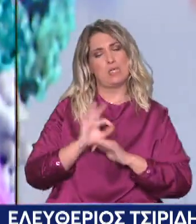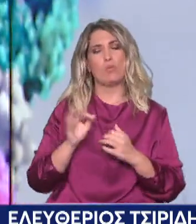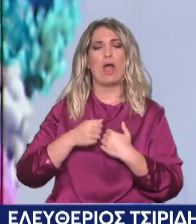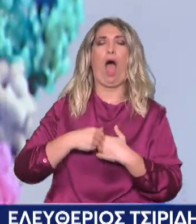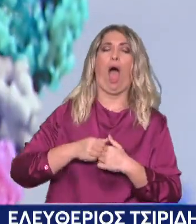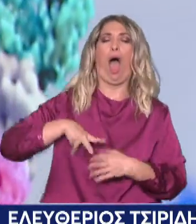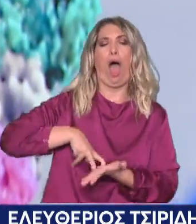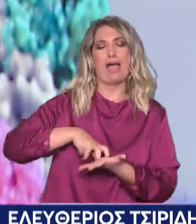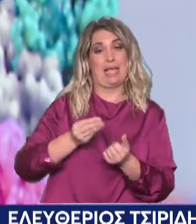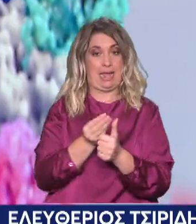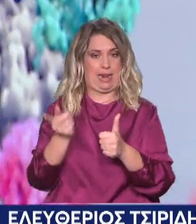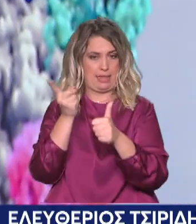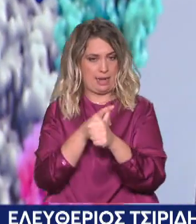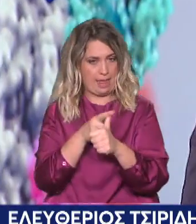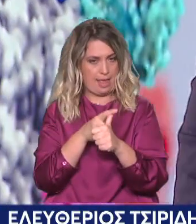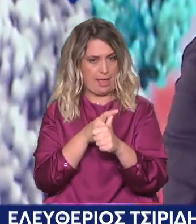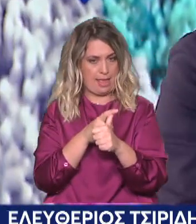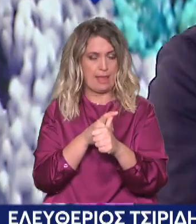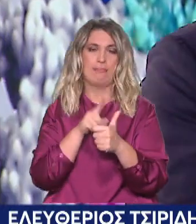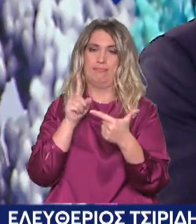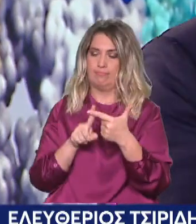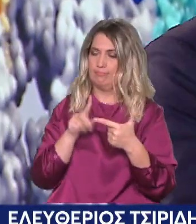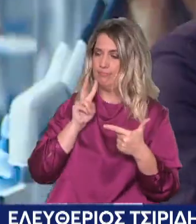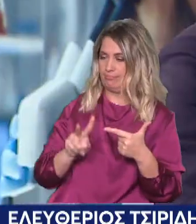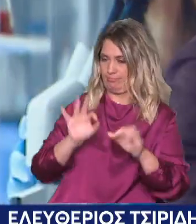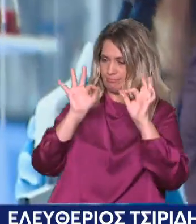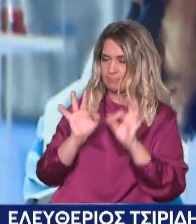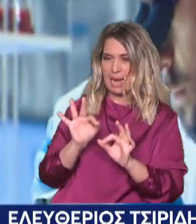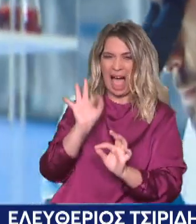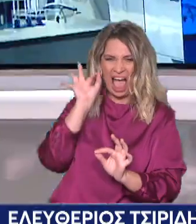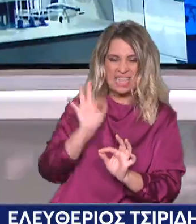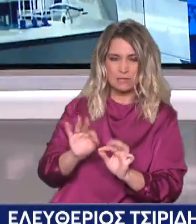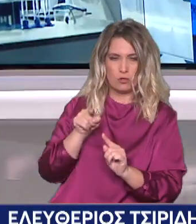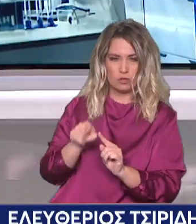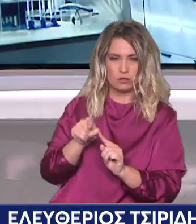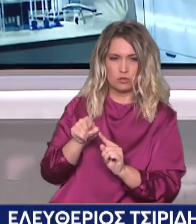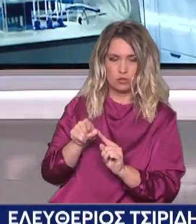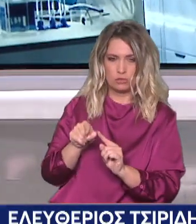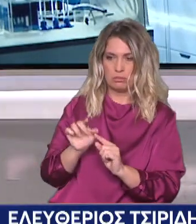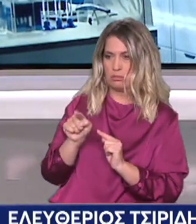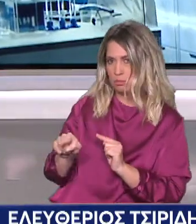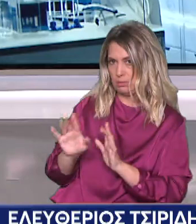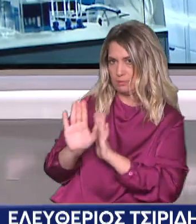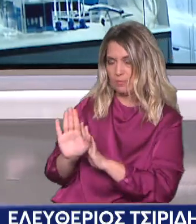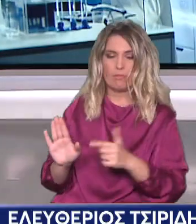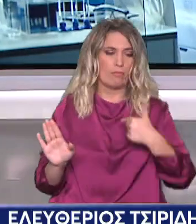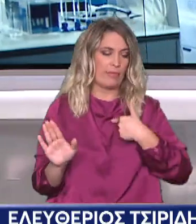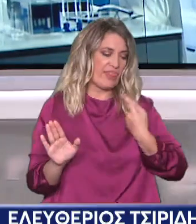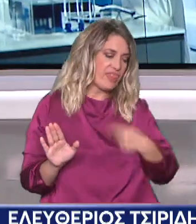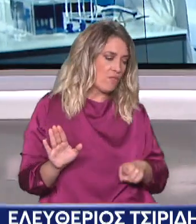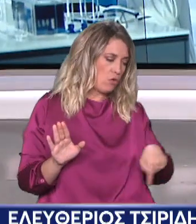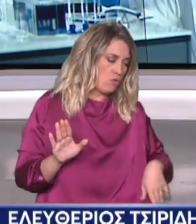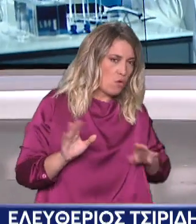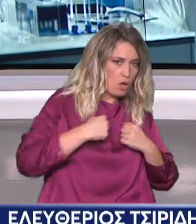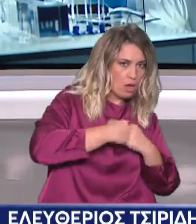καλύτερα γιατί. Γιατί ακριβώς αποτυπώνουμε τη λειτουργικότητα, την βλέπουμε, το δικό σας γόνο το με το δικό μου, μπορεί να φαίνονται ίδια, δεν